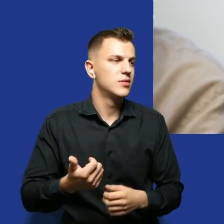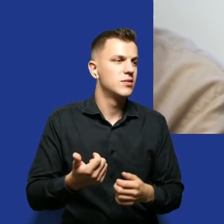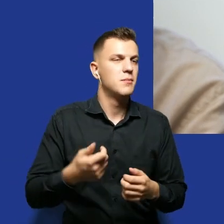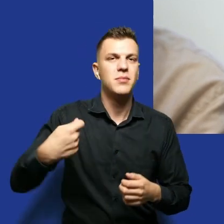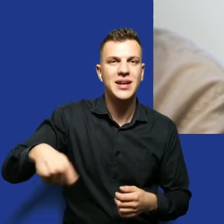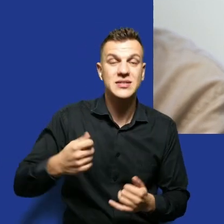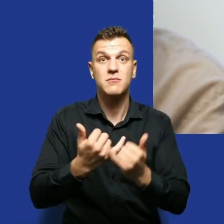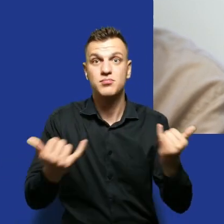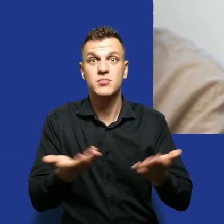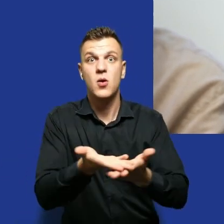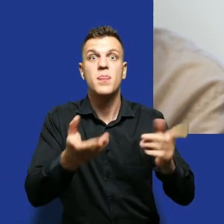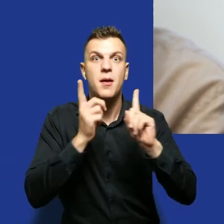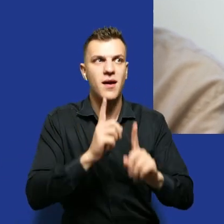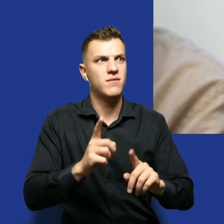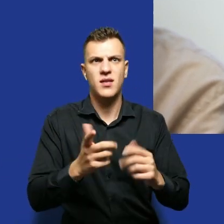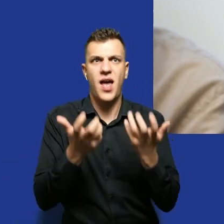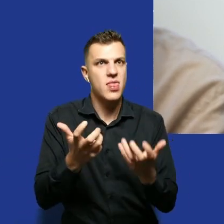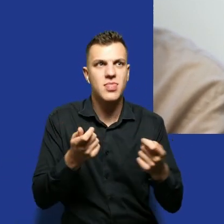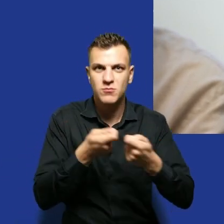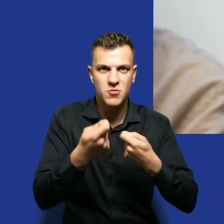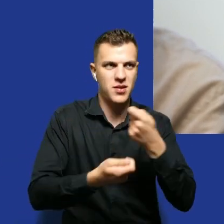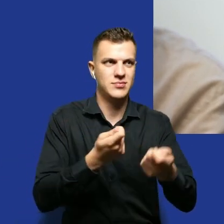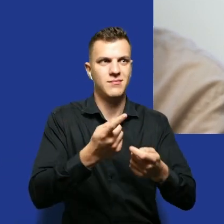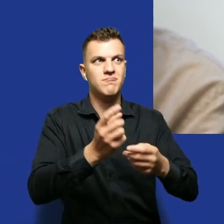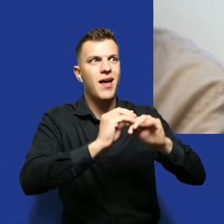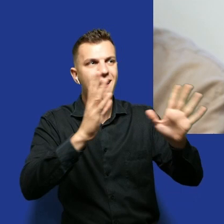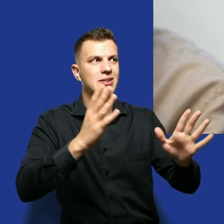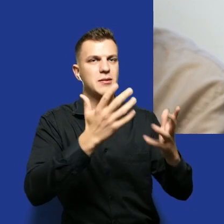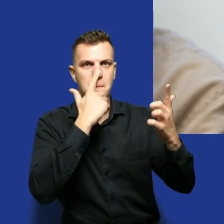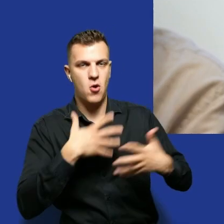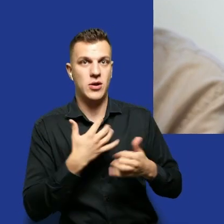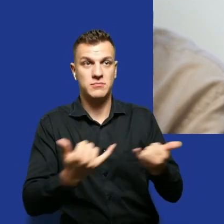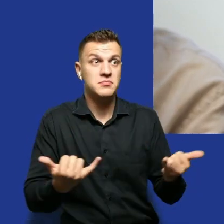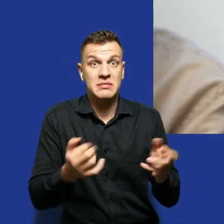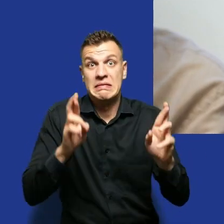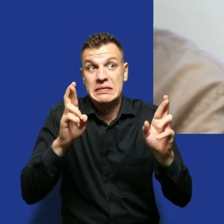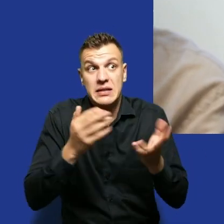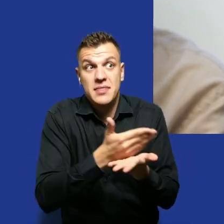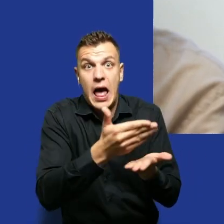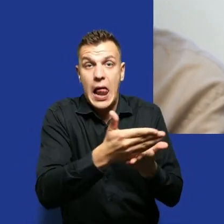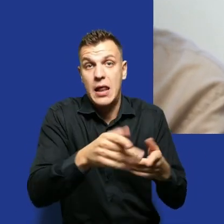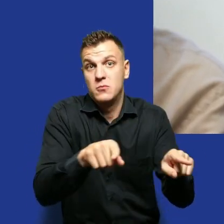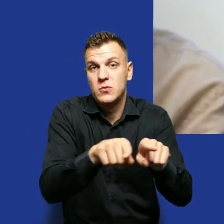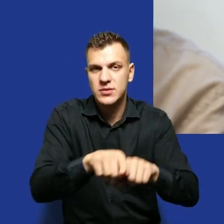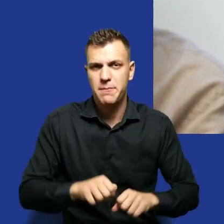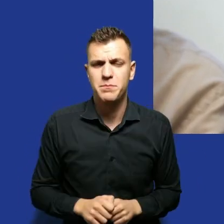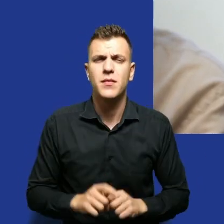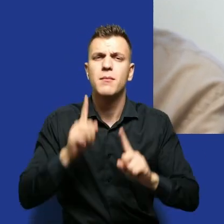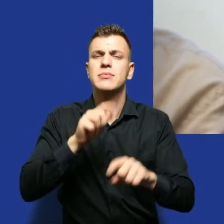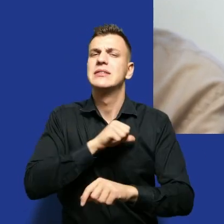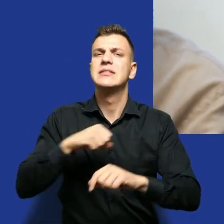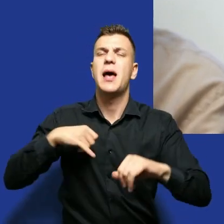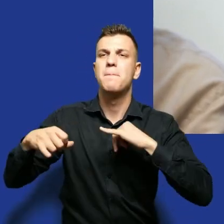jakby naprawdę dobry kierunek i jest nadzieja, że to będzie szło w dobrą stronę. I generalnie samorządowi trochę